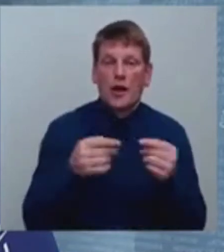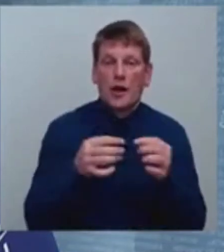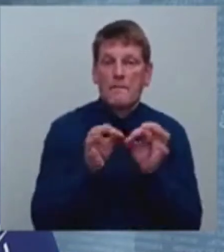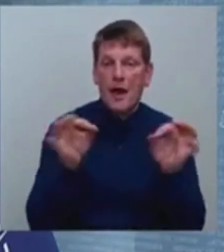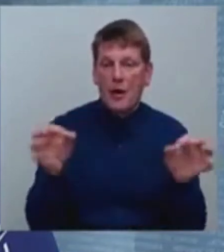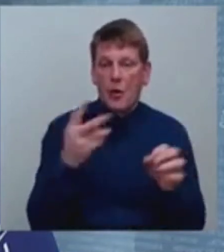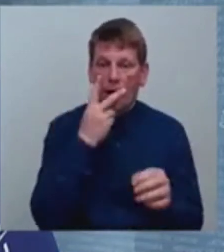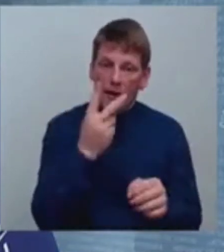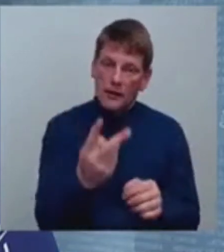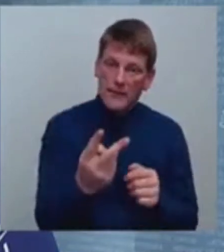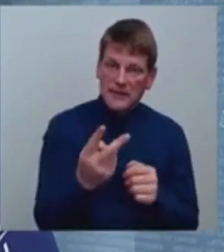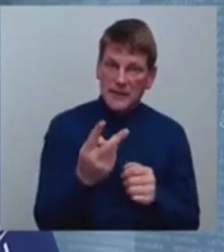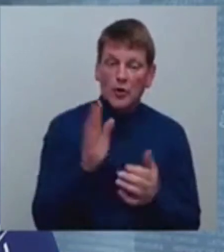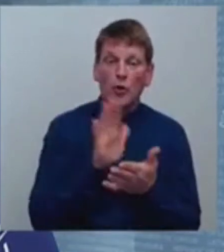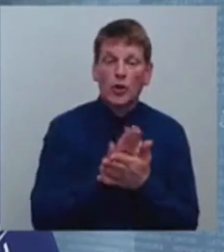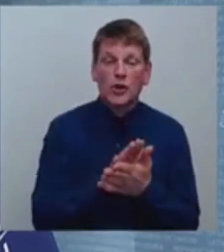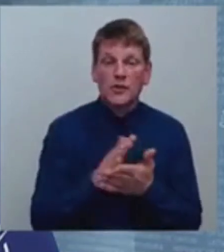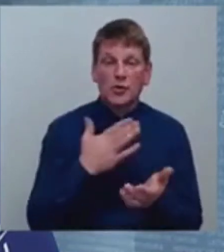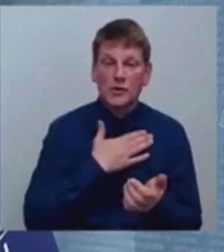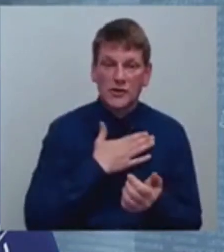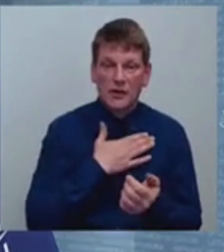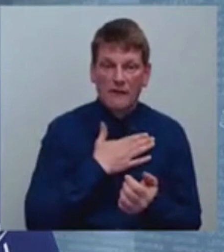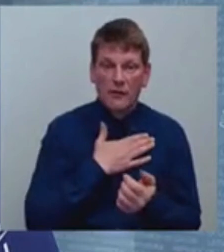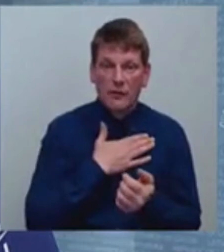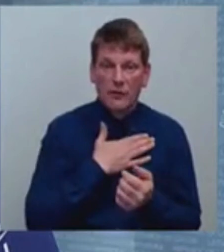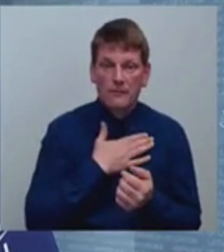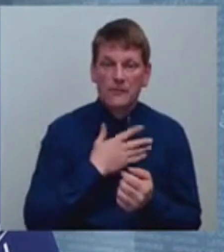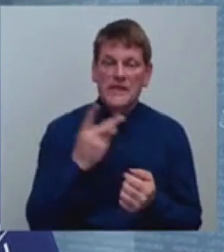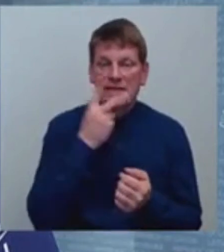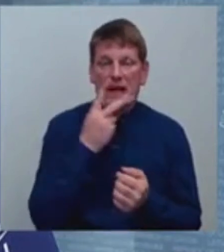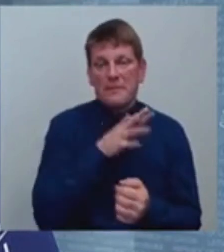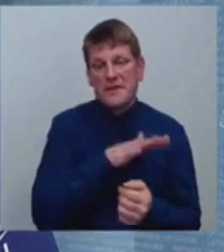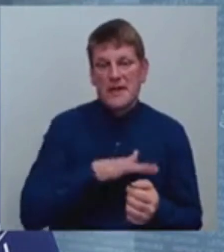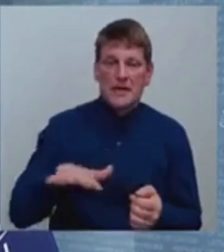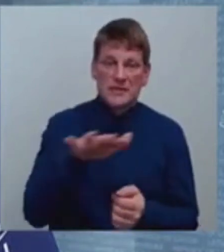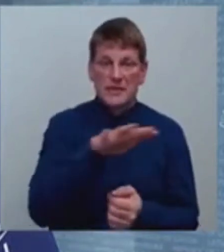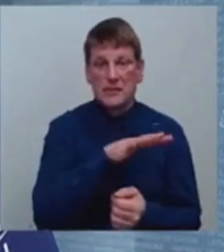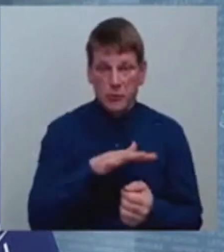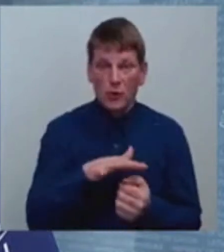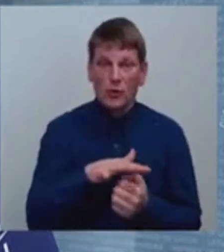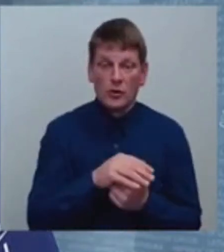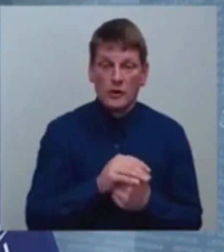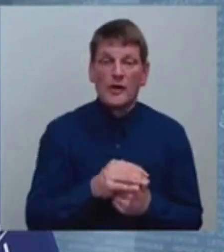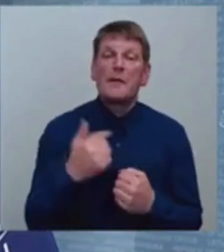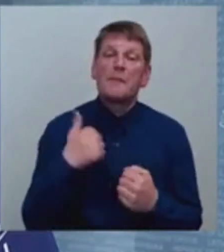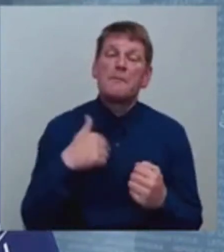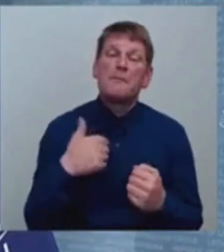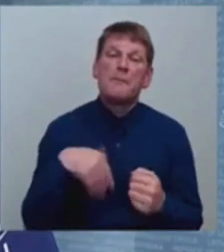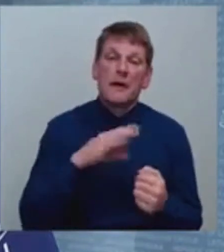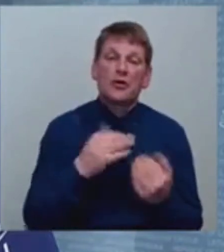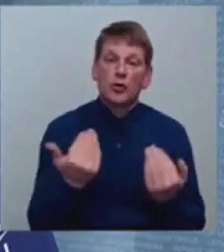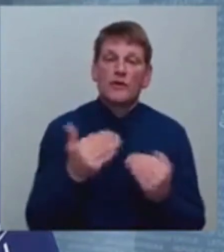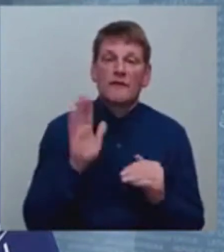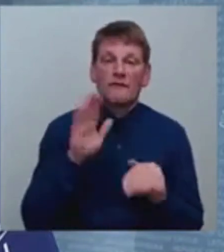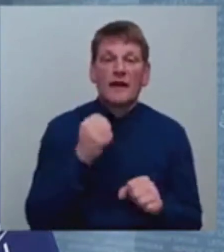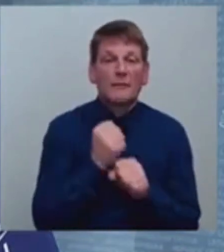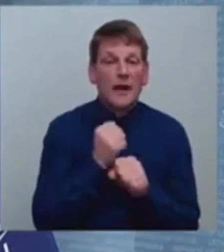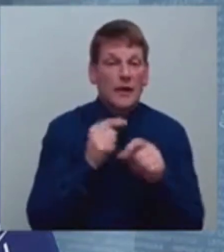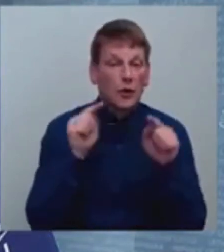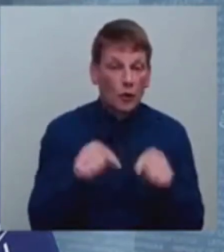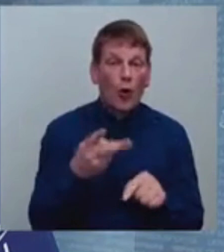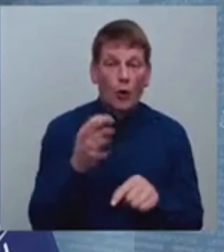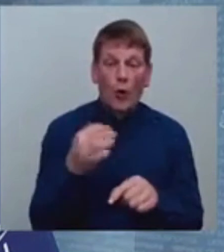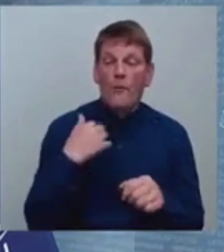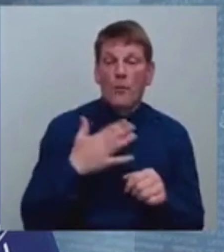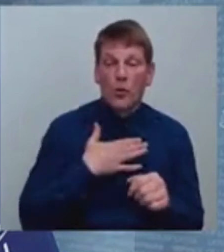paskatīties uz savu saimniecību. Tā teikt, mēs šodien varam darīt to, ko mūsu